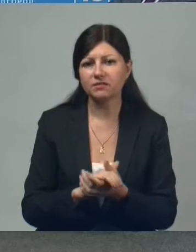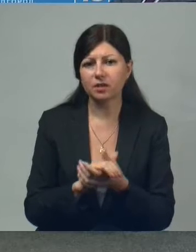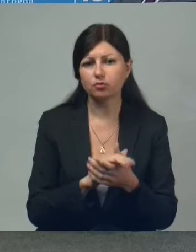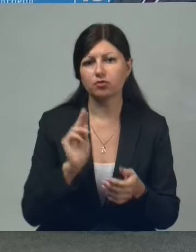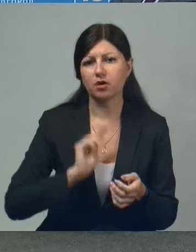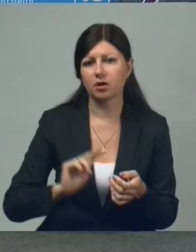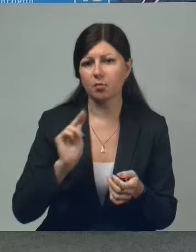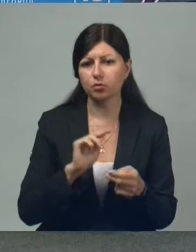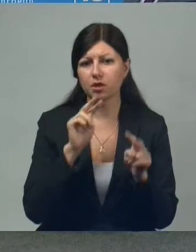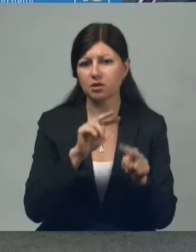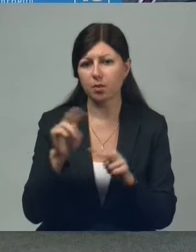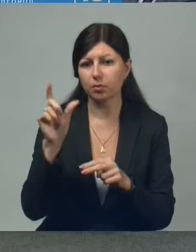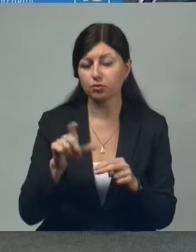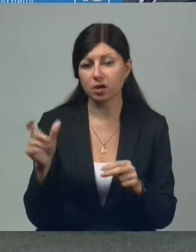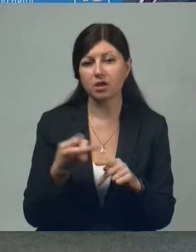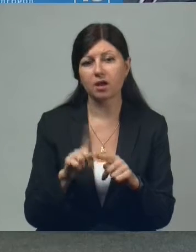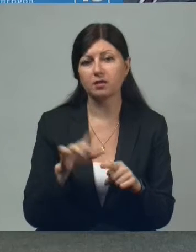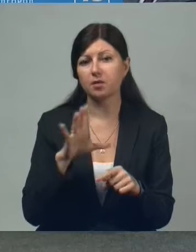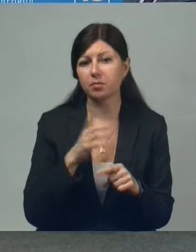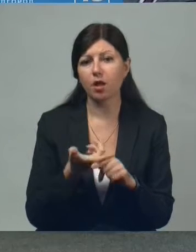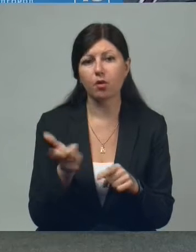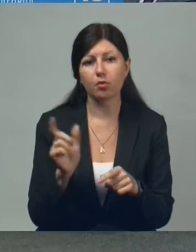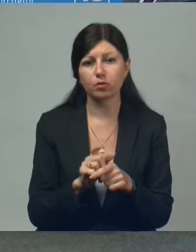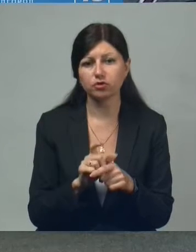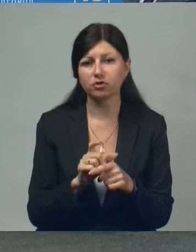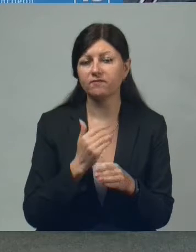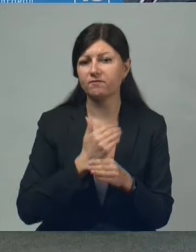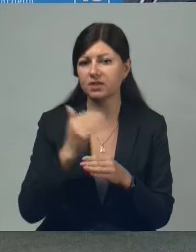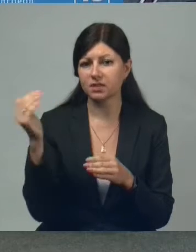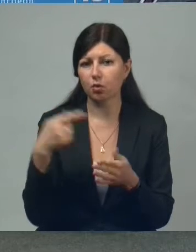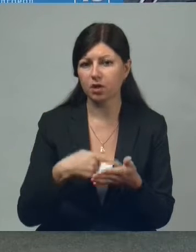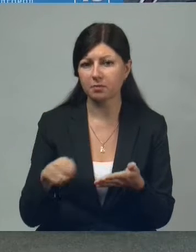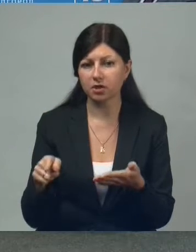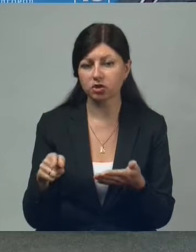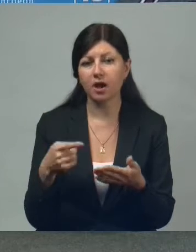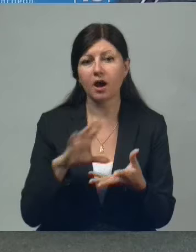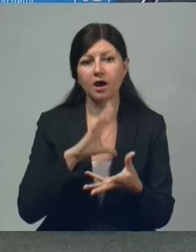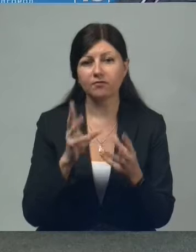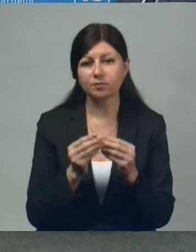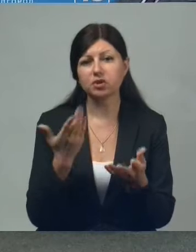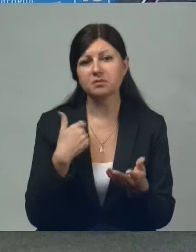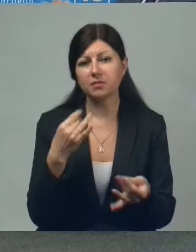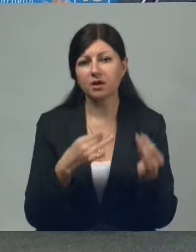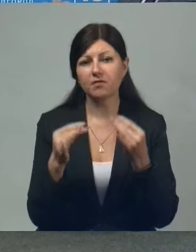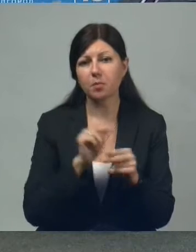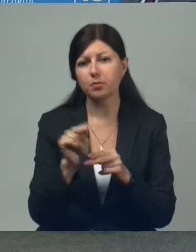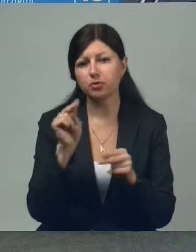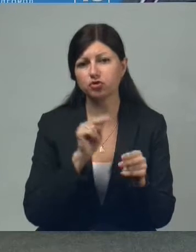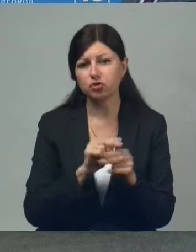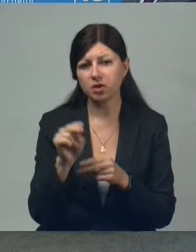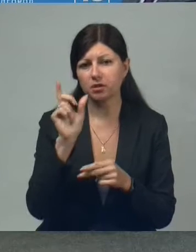работали наблюдатели, это было очень высоко отмечено. А вообще, если мы говорим об обучении